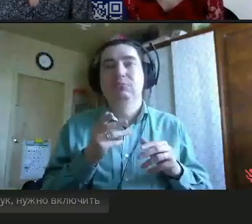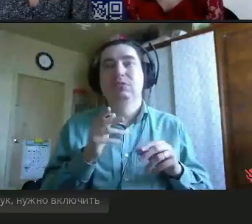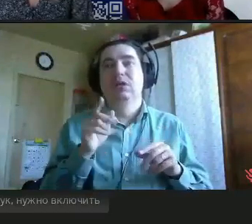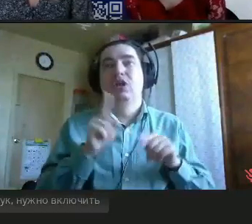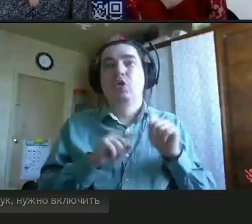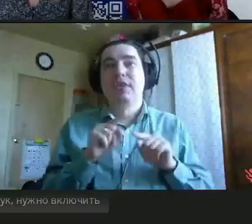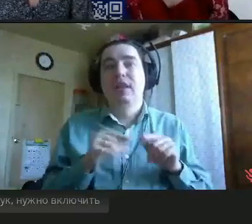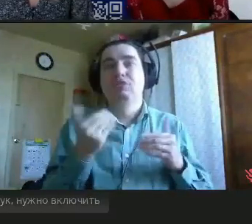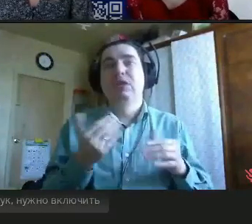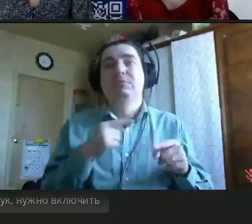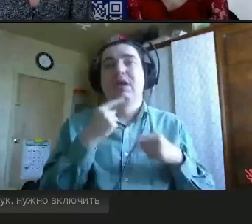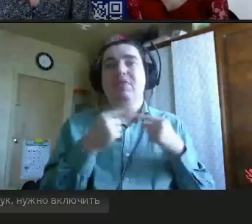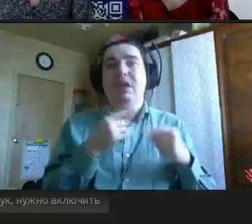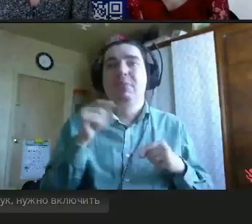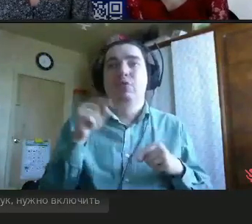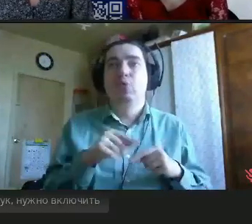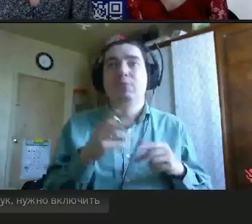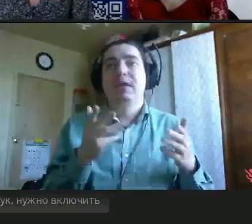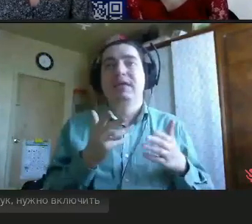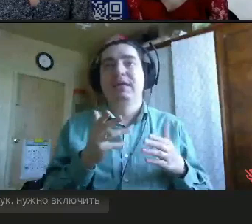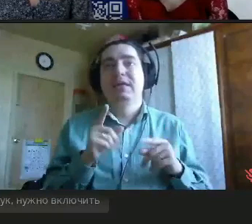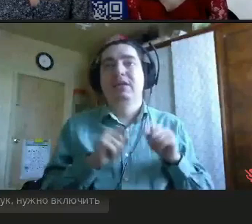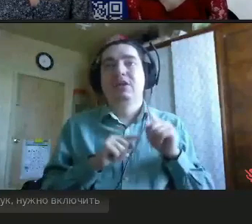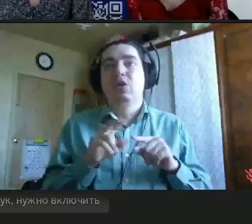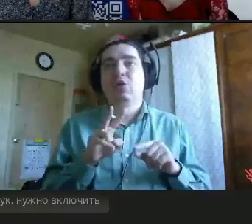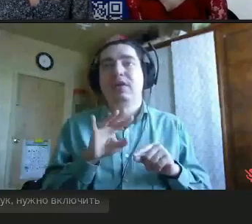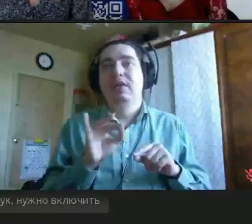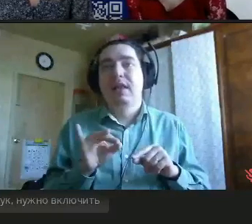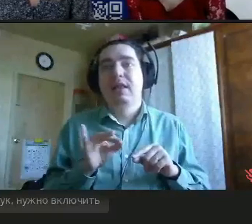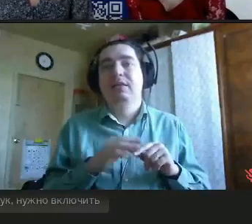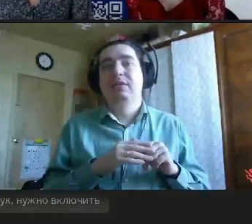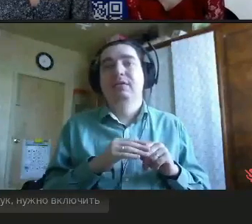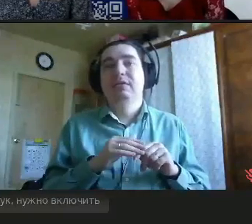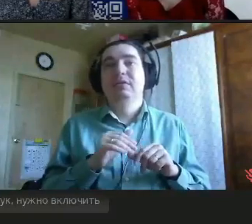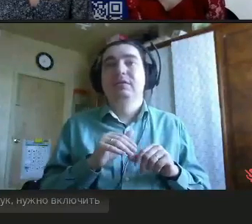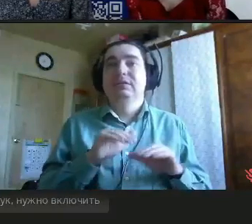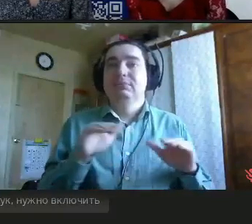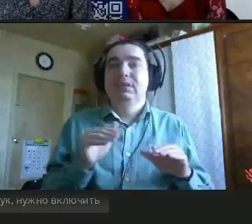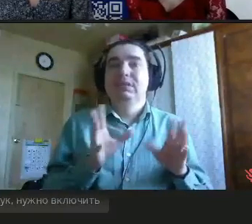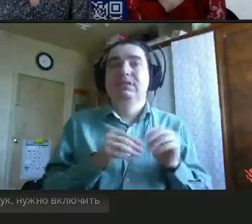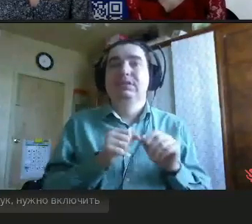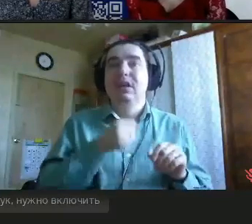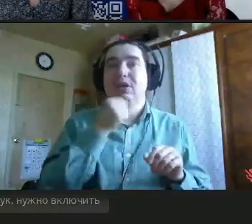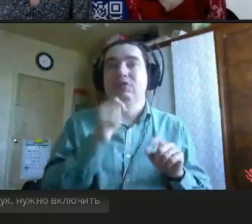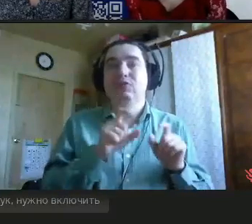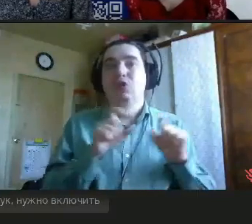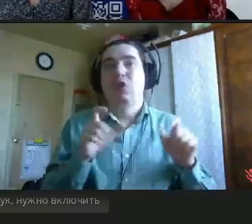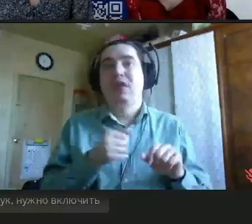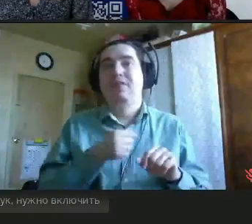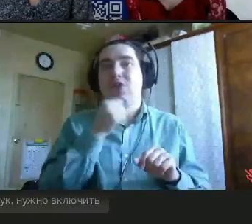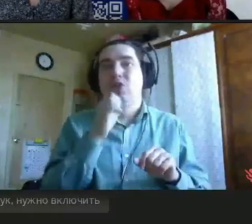какие же ошибки совершают родители при взаимодействии со своими детьми в старшем школьном возрасте, да, в подростковом периоде,